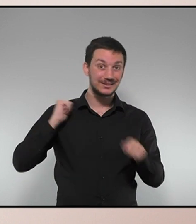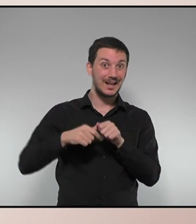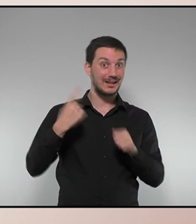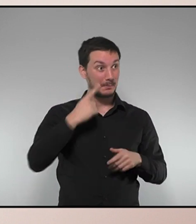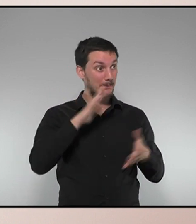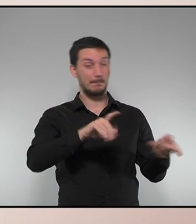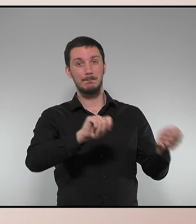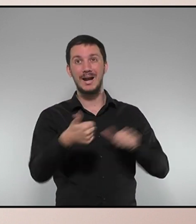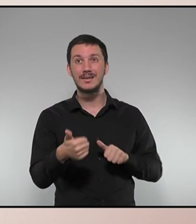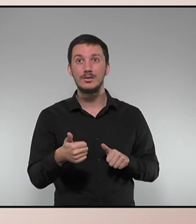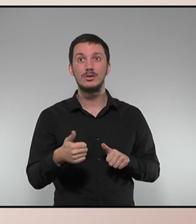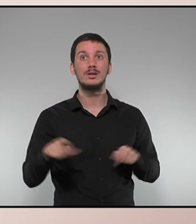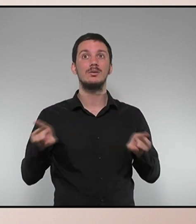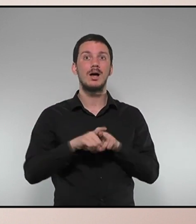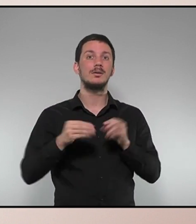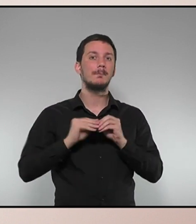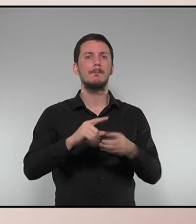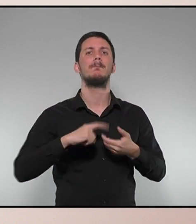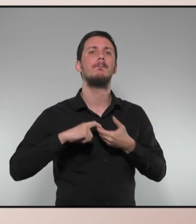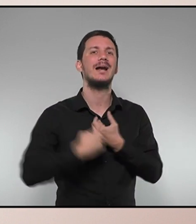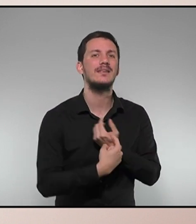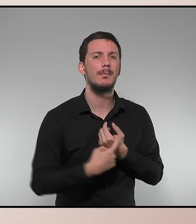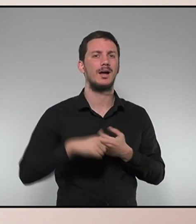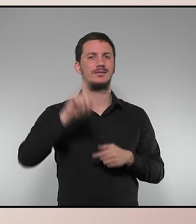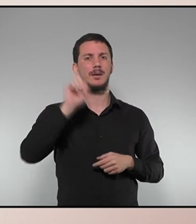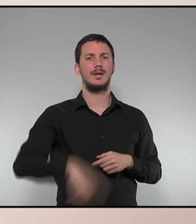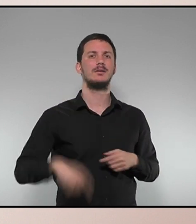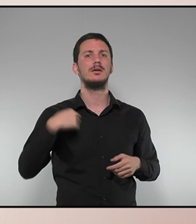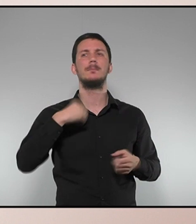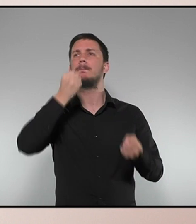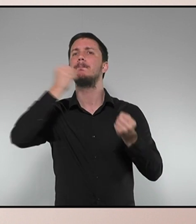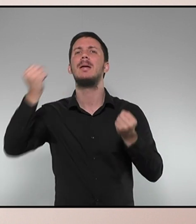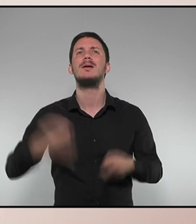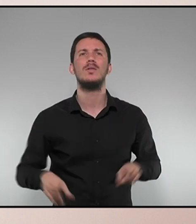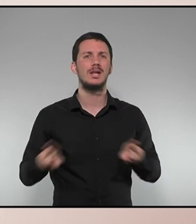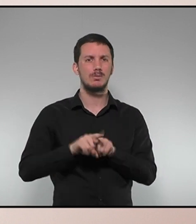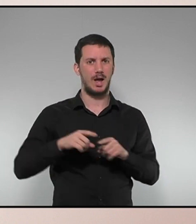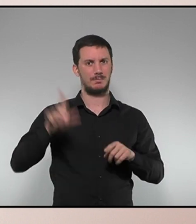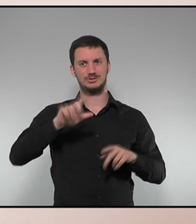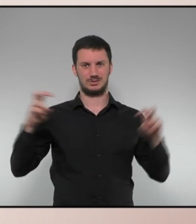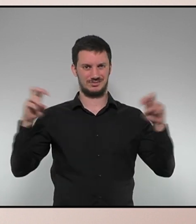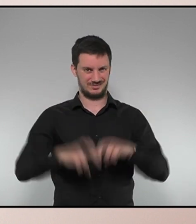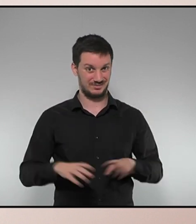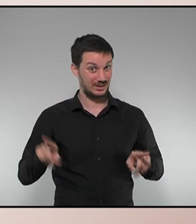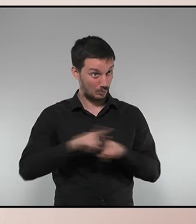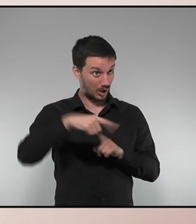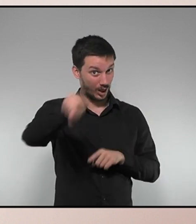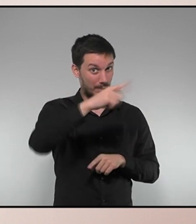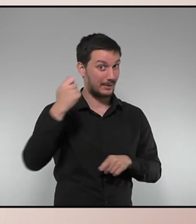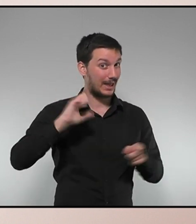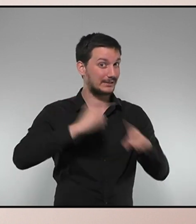similars, van participar-hi i van donar la benvinguda als assistents com vaig fer jo. En tercer lloc,